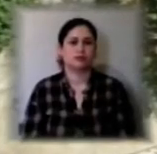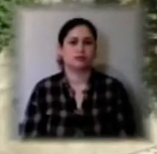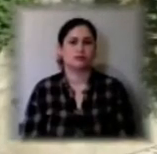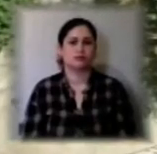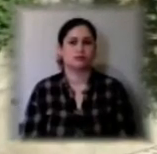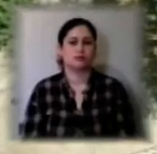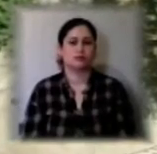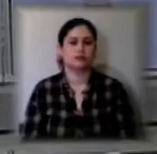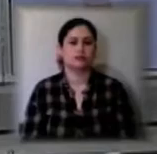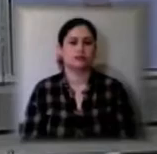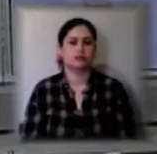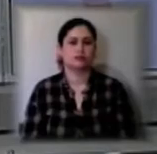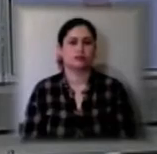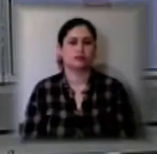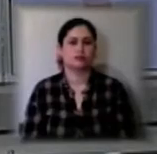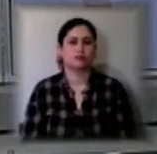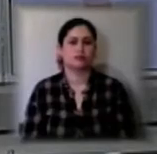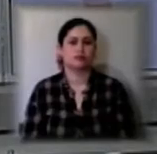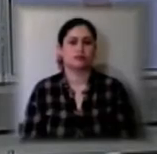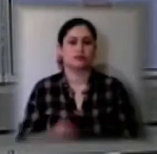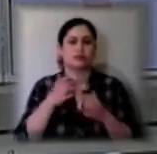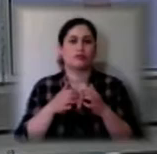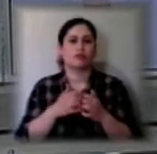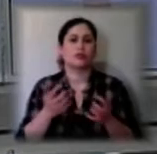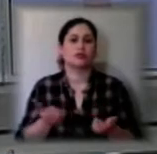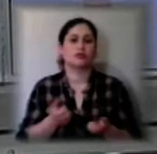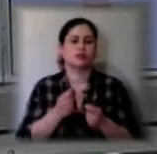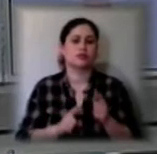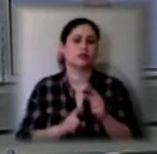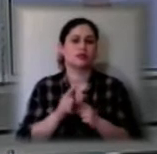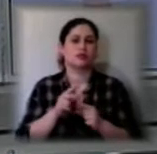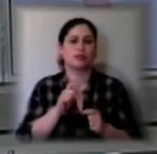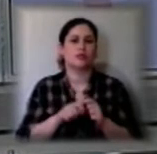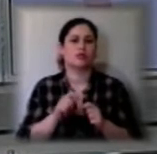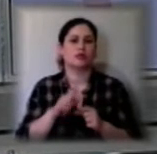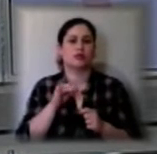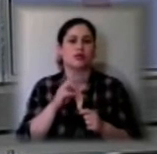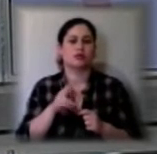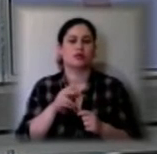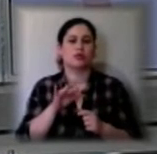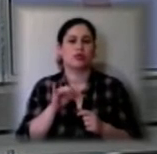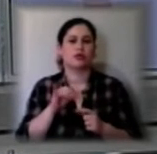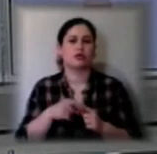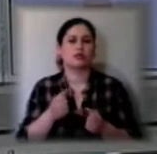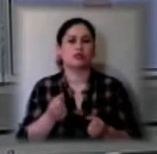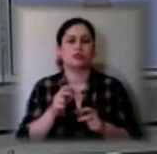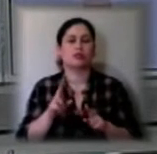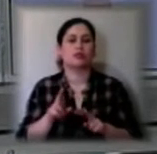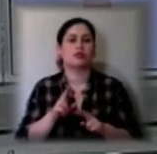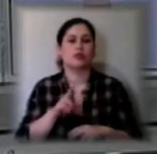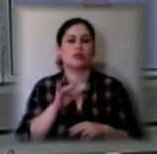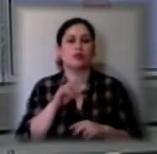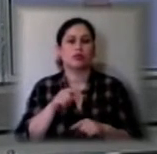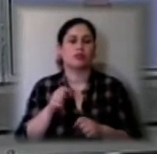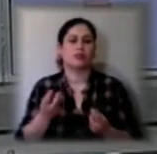Херсон. Херсонські рятувальники розпочали перевірки дачних кооперативів для дотримання правил протипожежної безпеки.